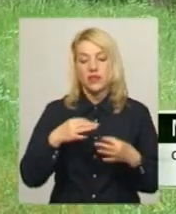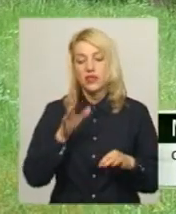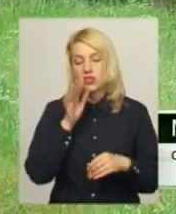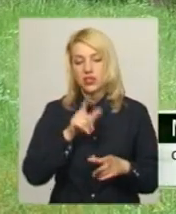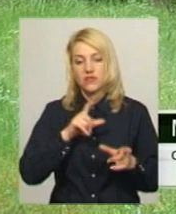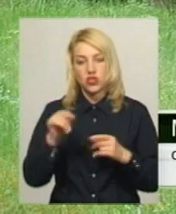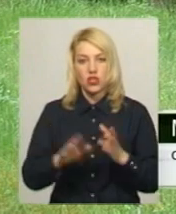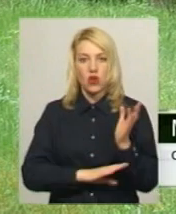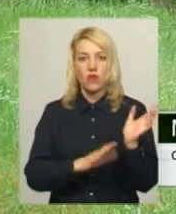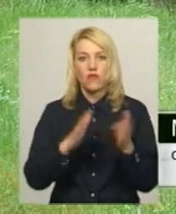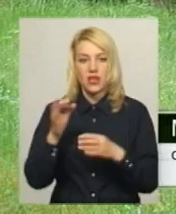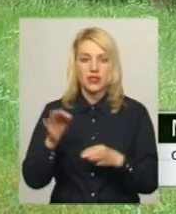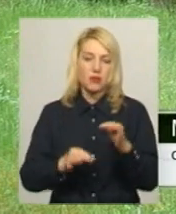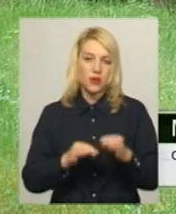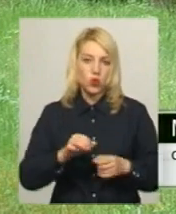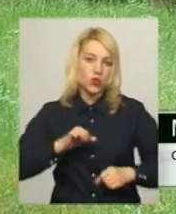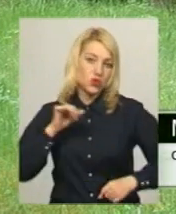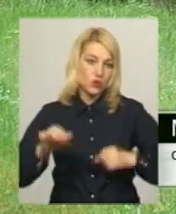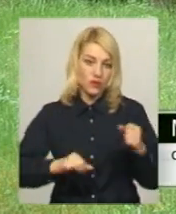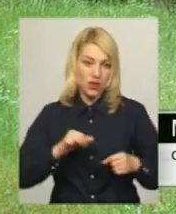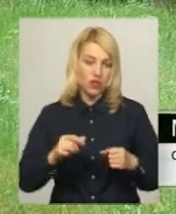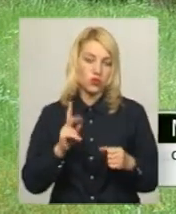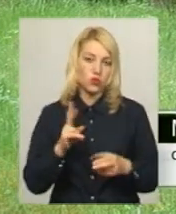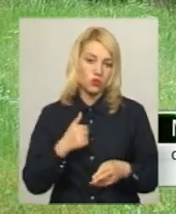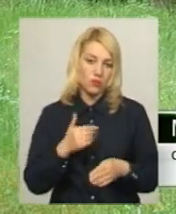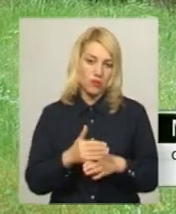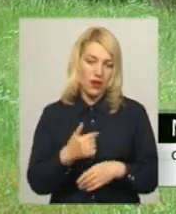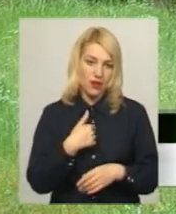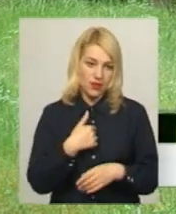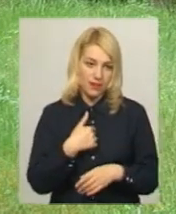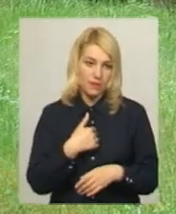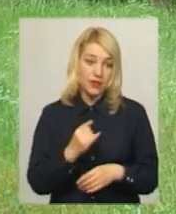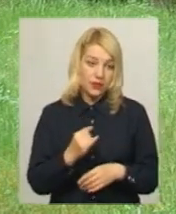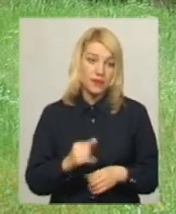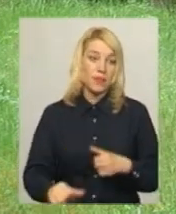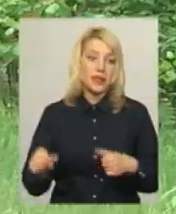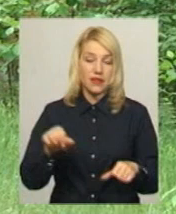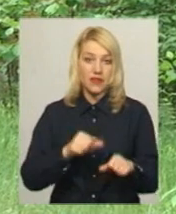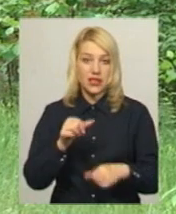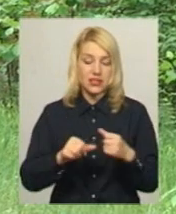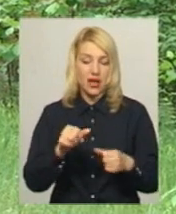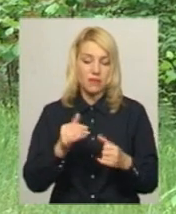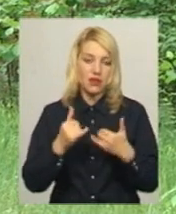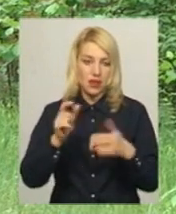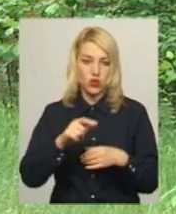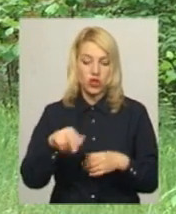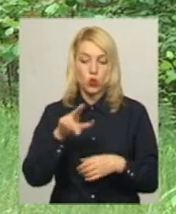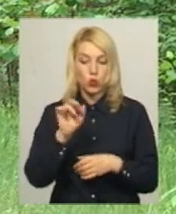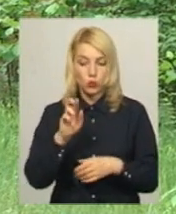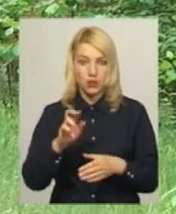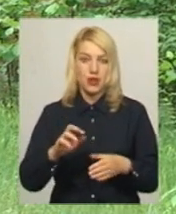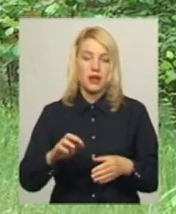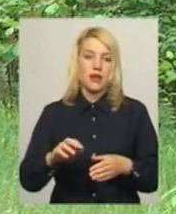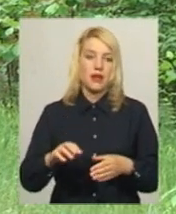природу з товаришем, який допомагає в цьому, і вирізаєм для людей. З дубового пенька вирізаний